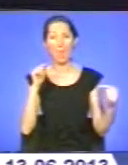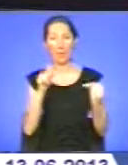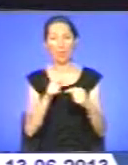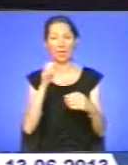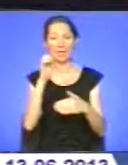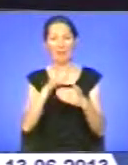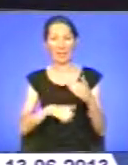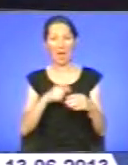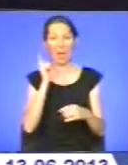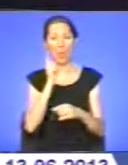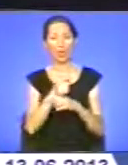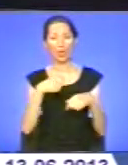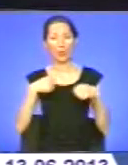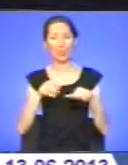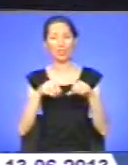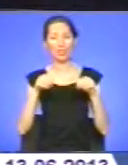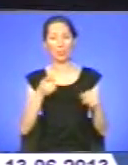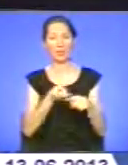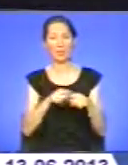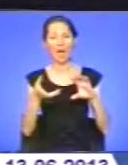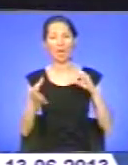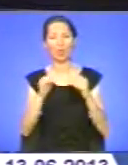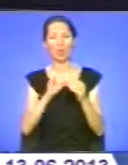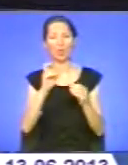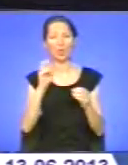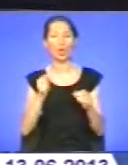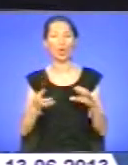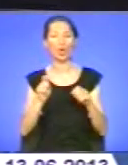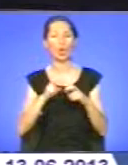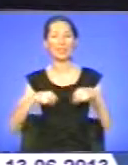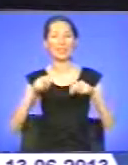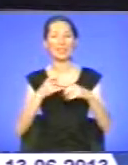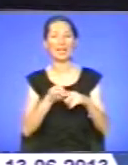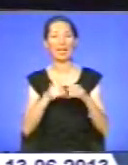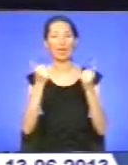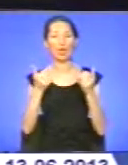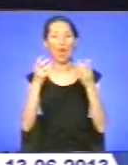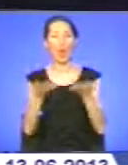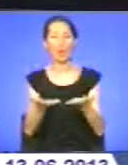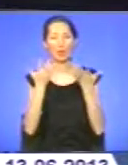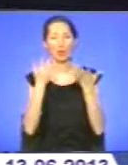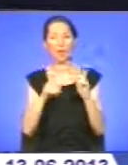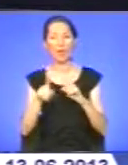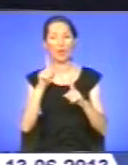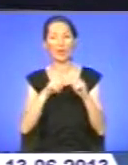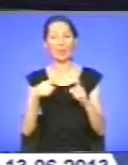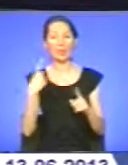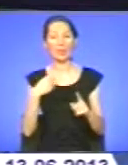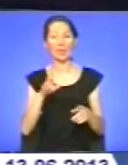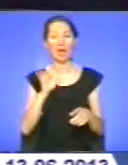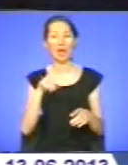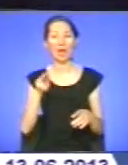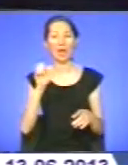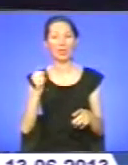на продаж землі. Це результати соціологічного дослідження, яке сьогодні оприлюднили на конференції в обласній раді. У ній